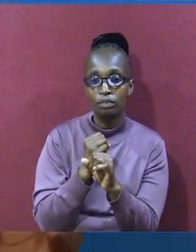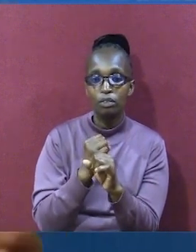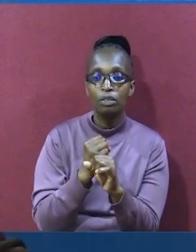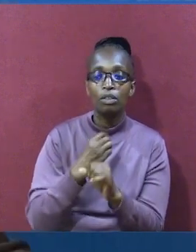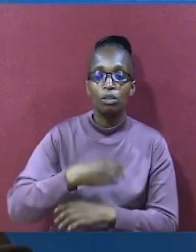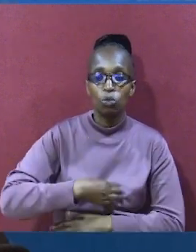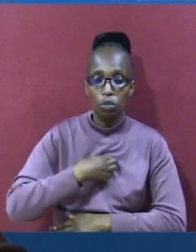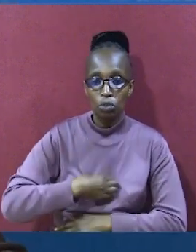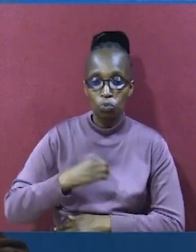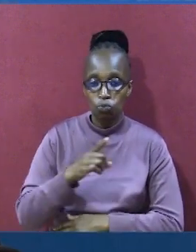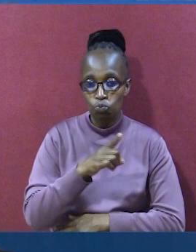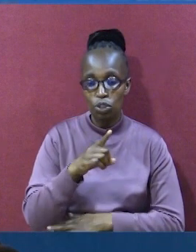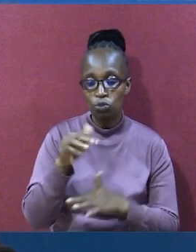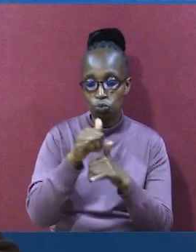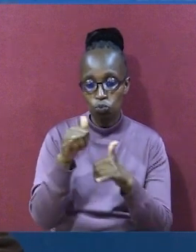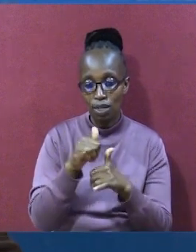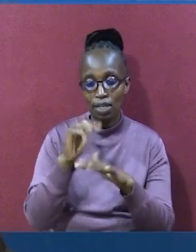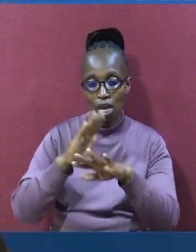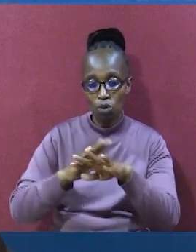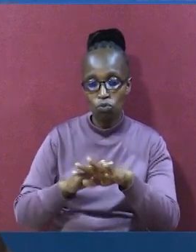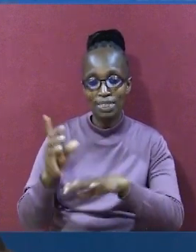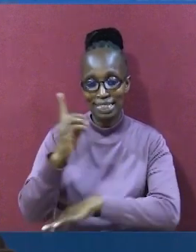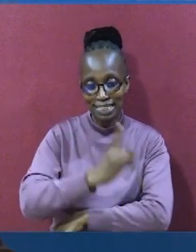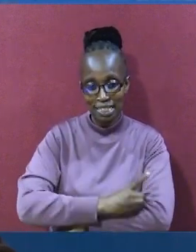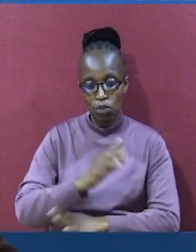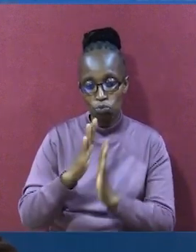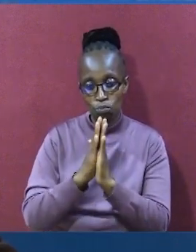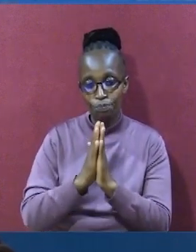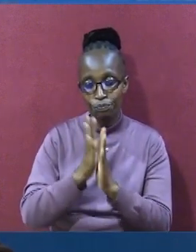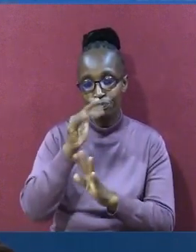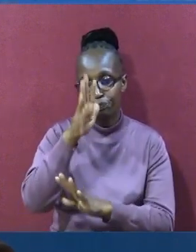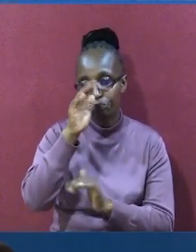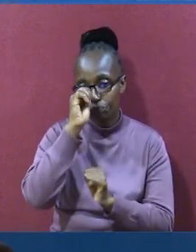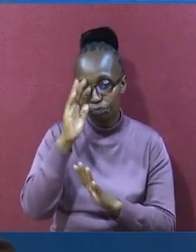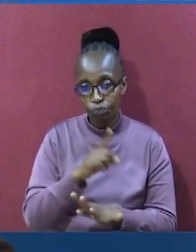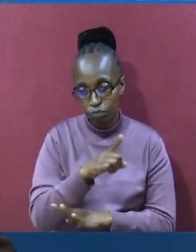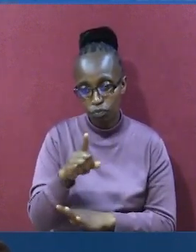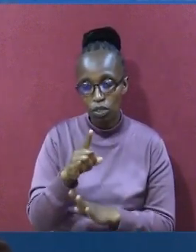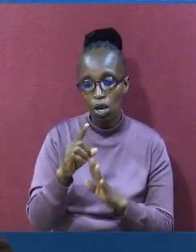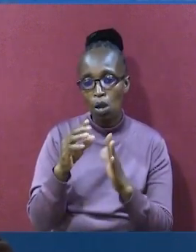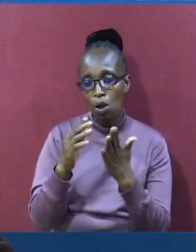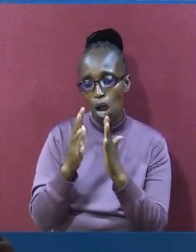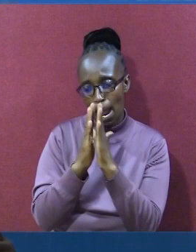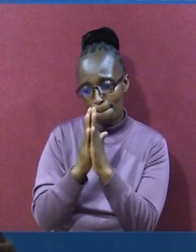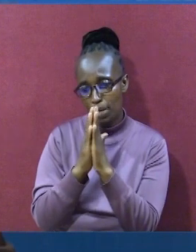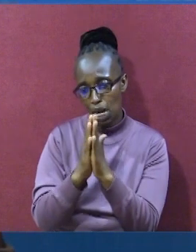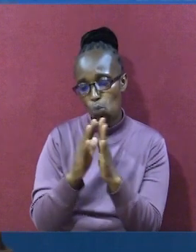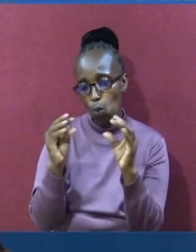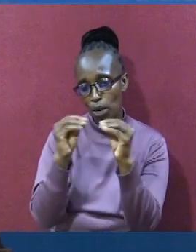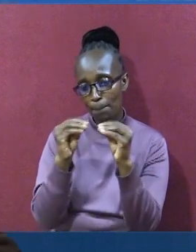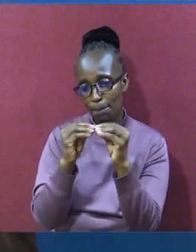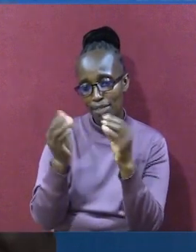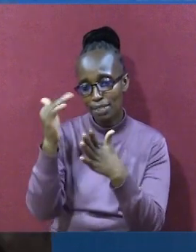Akubariki. Na tupatani hapo sata na nusu giyota. Hili tukawweza na kubariki wa tena. Kukitia na rubiyo ya